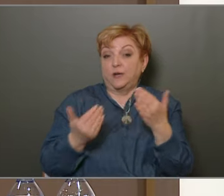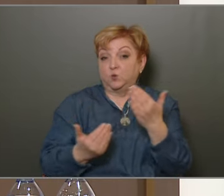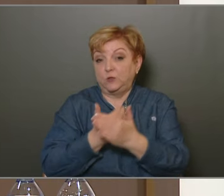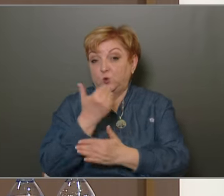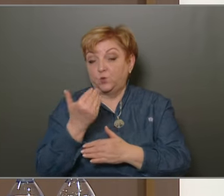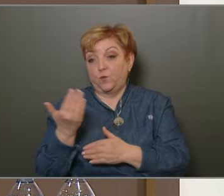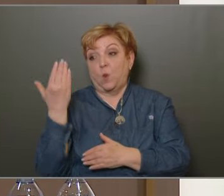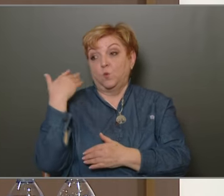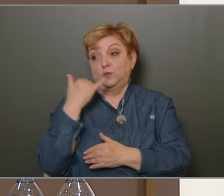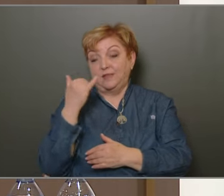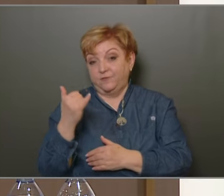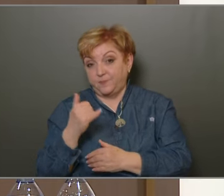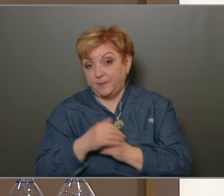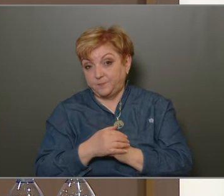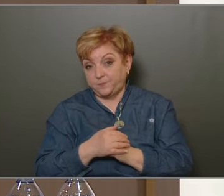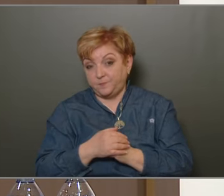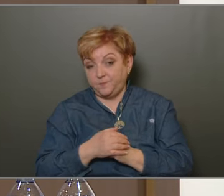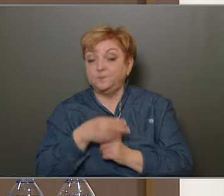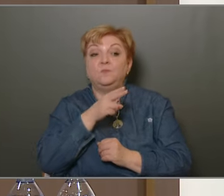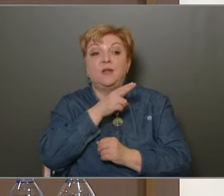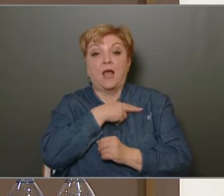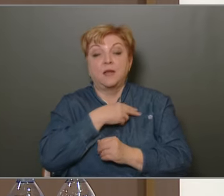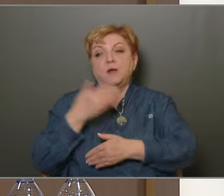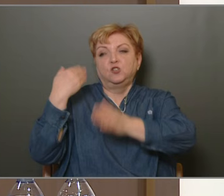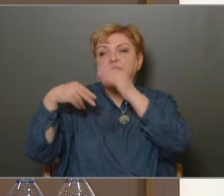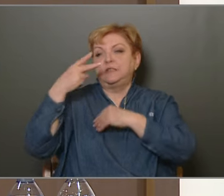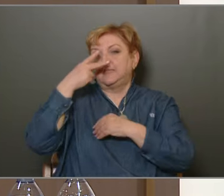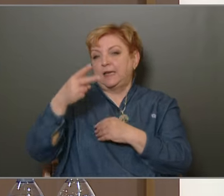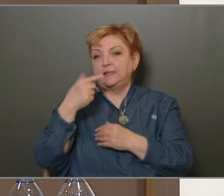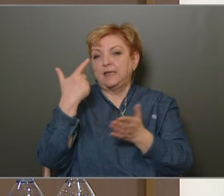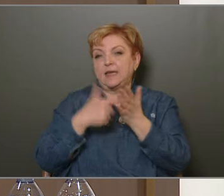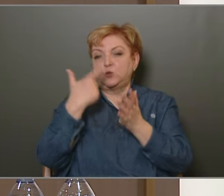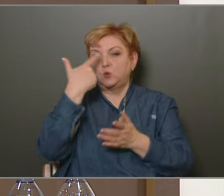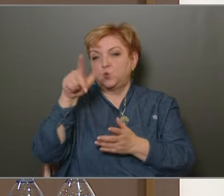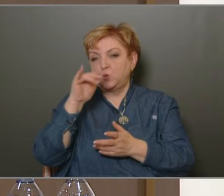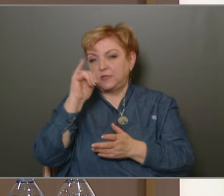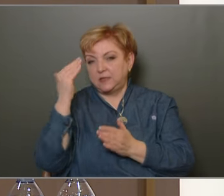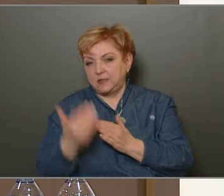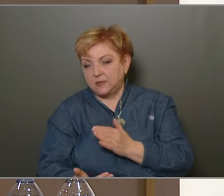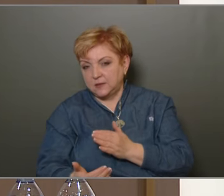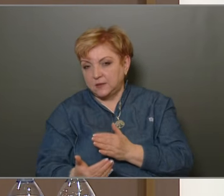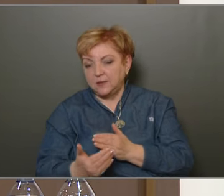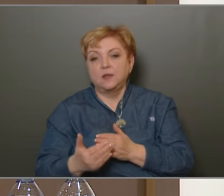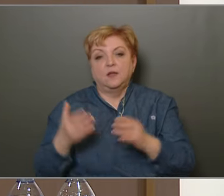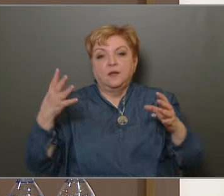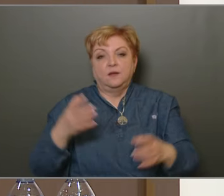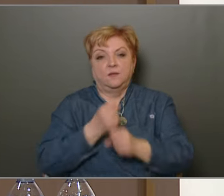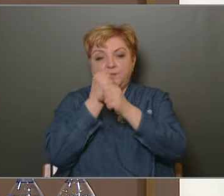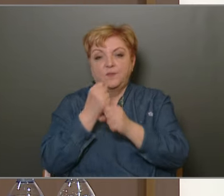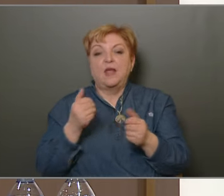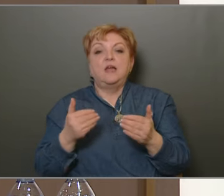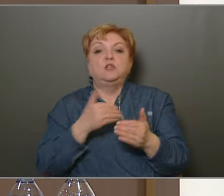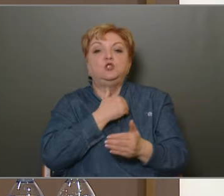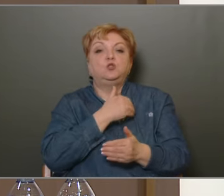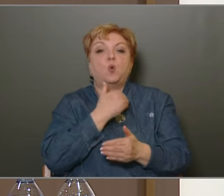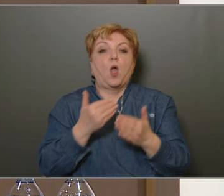újítottuk fel a tavalyi évben, de talán most már érdemes visszatekinteni 2020-ig is, hiszen 2020-ban hoztuk létre az